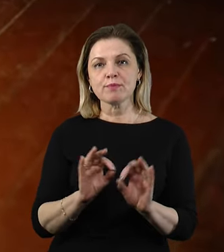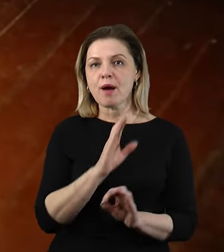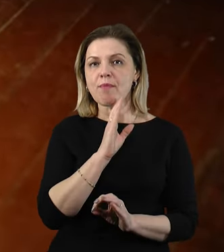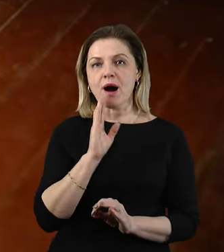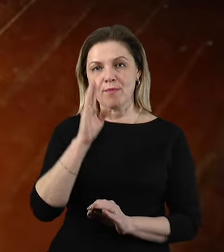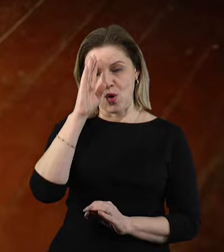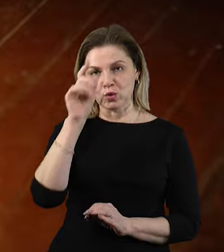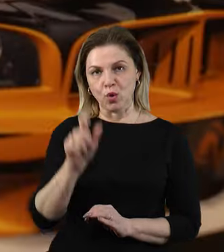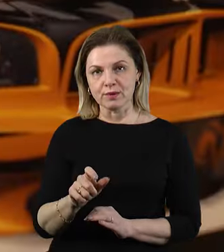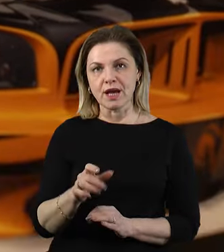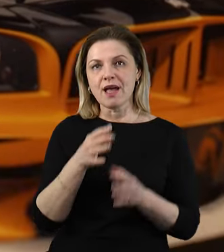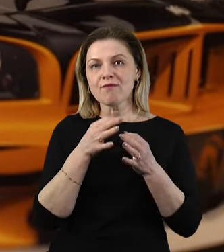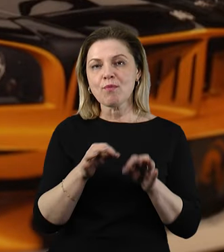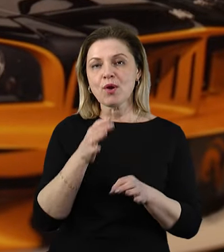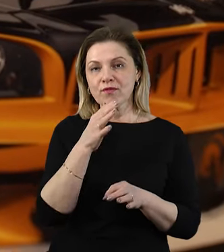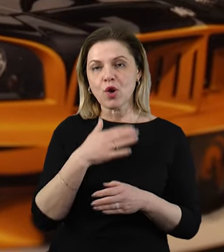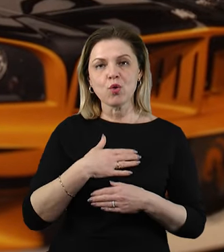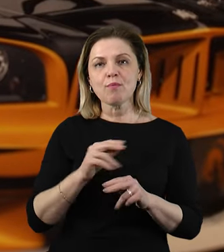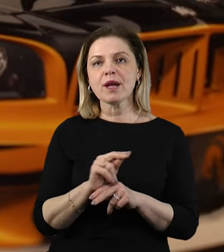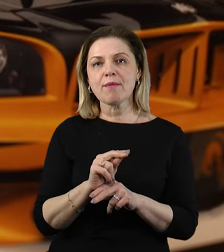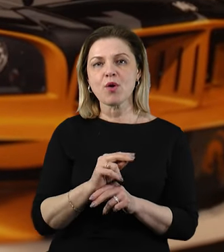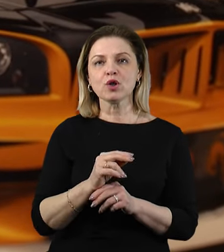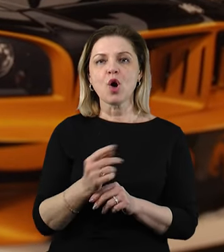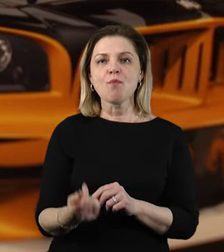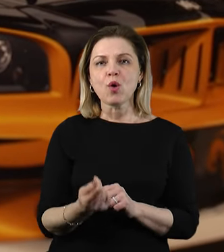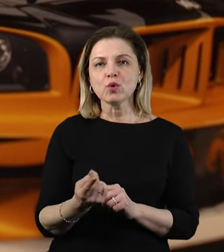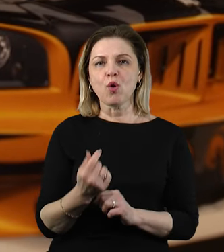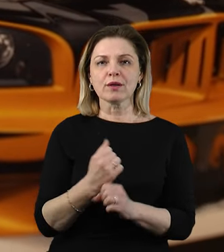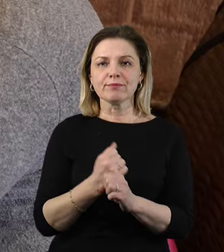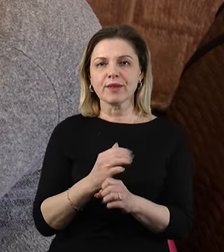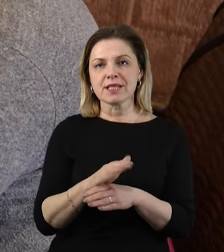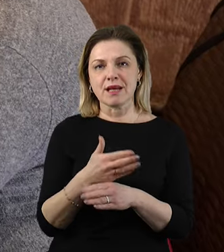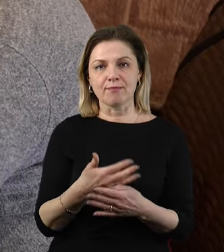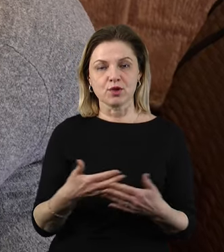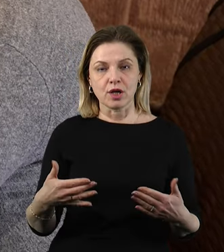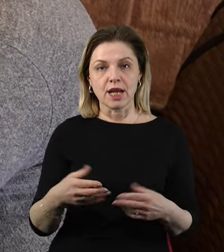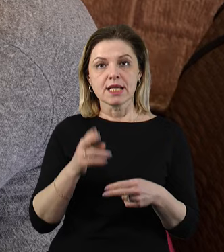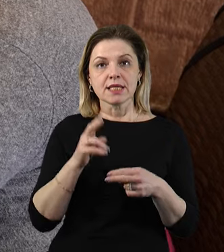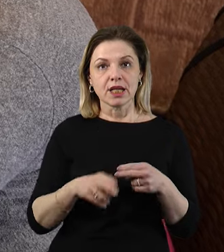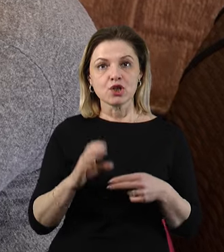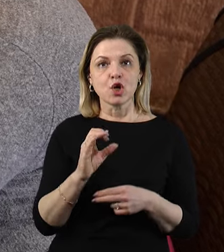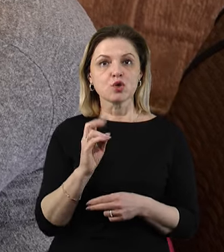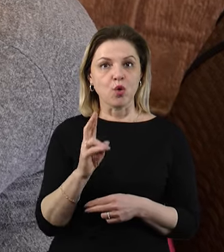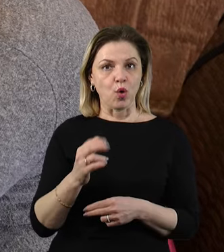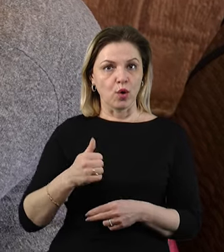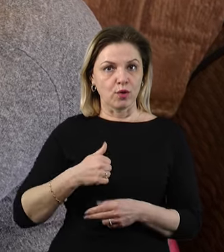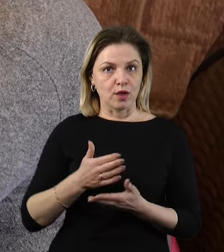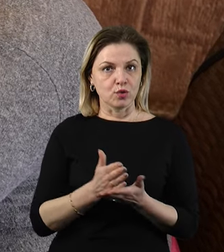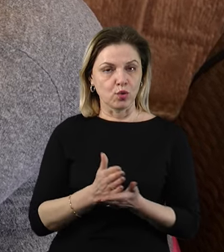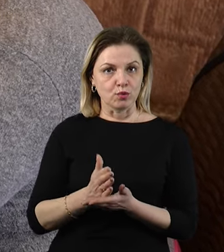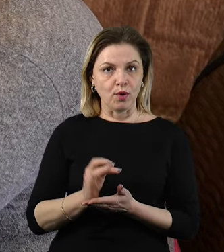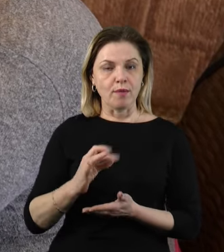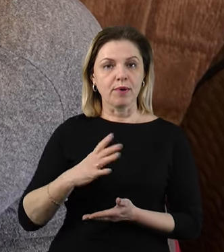У вільний час любить ремонтувати мотори та інші автозапчастини. Закінчив строкову службу. Влітку 22-го року